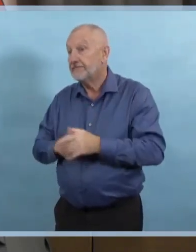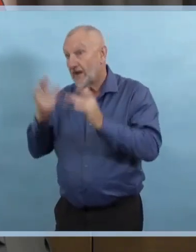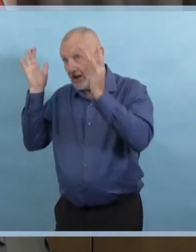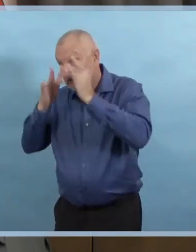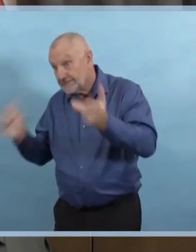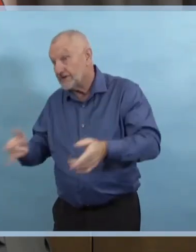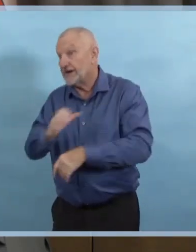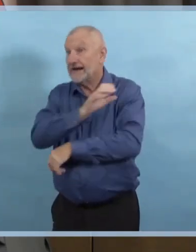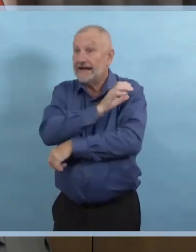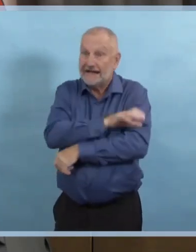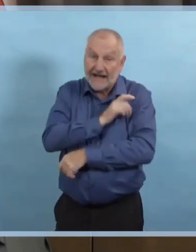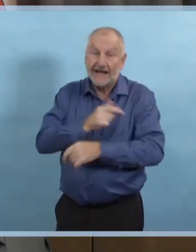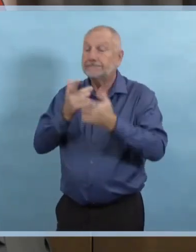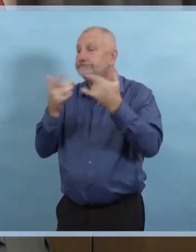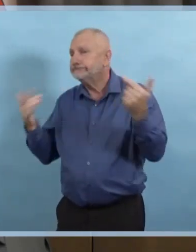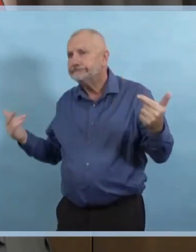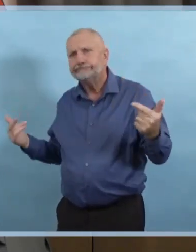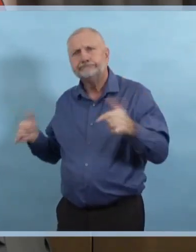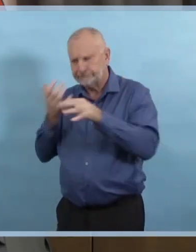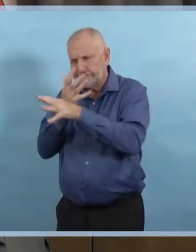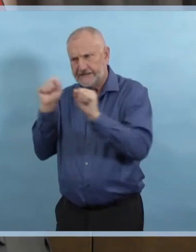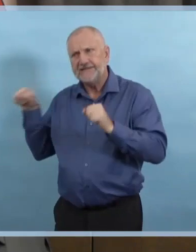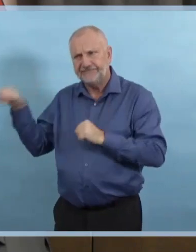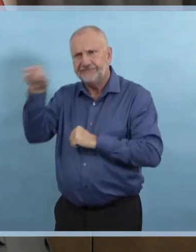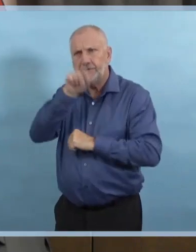obtenir. Nous sommes ici pour vous.